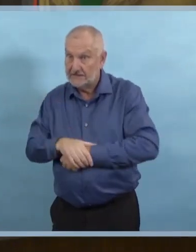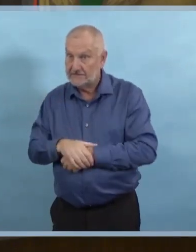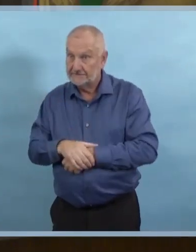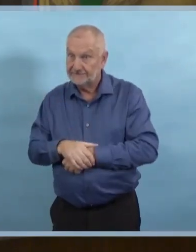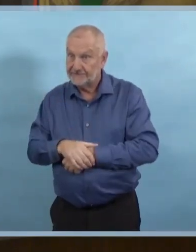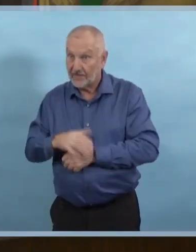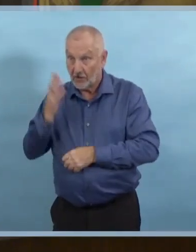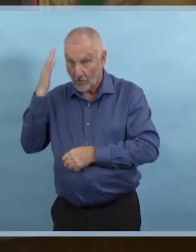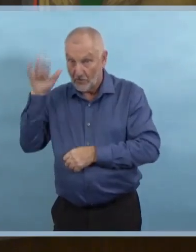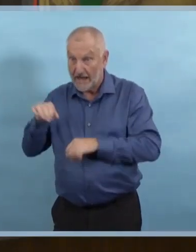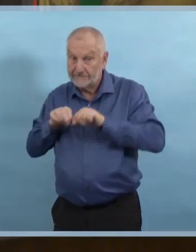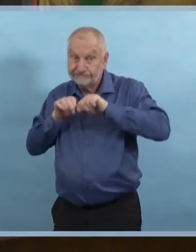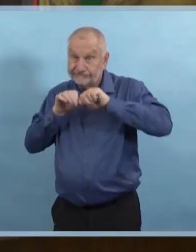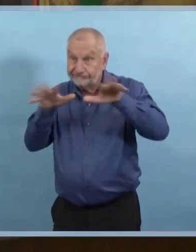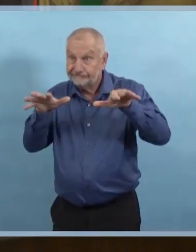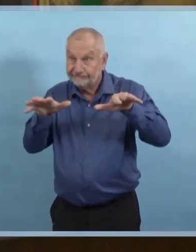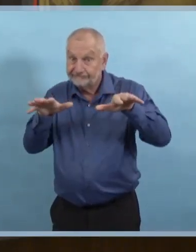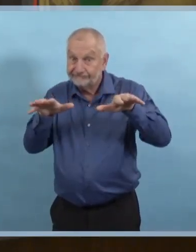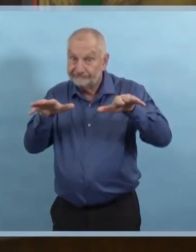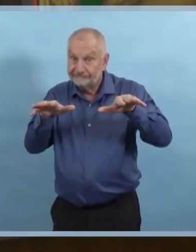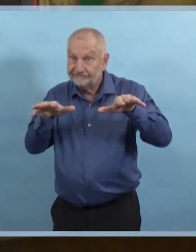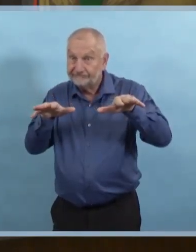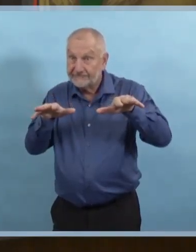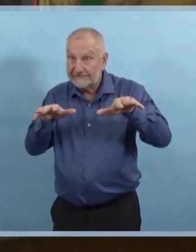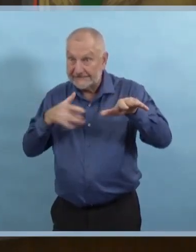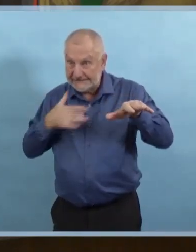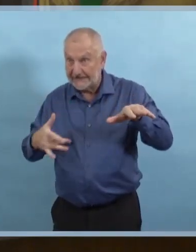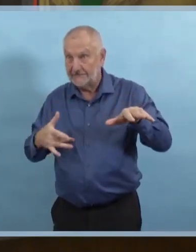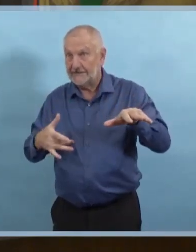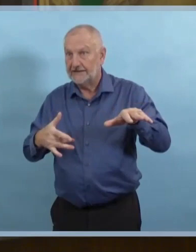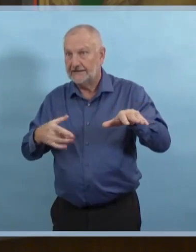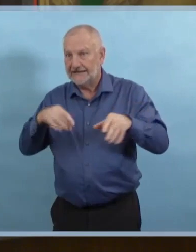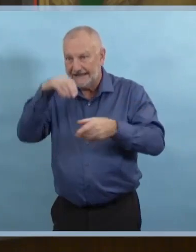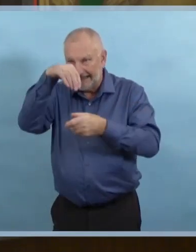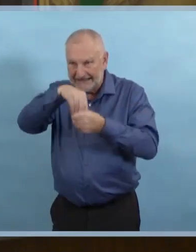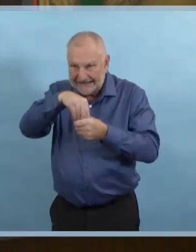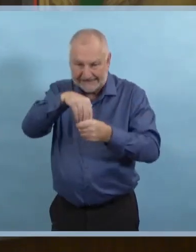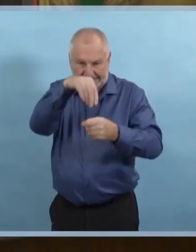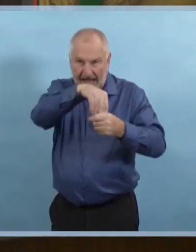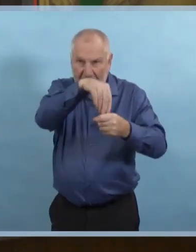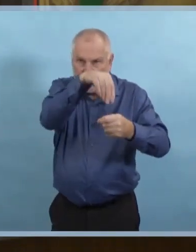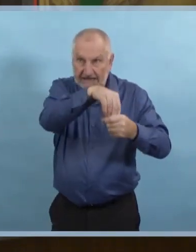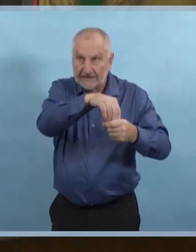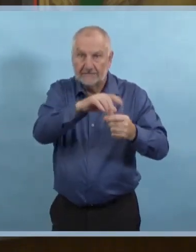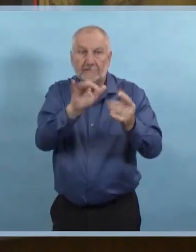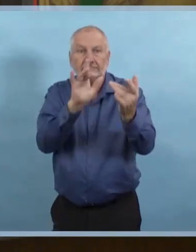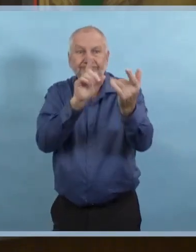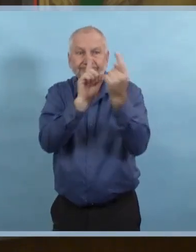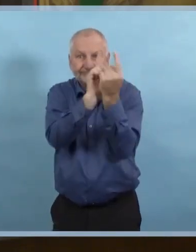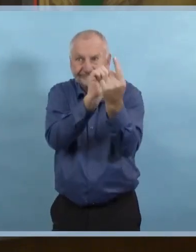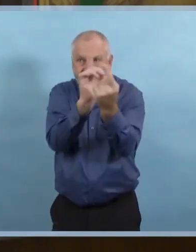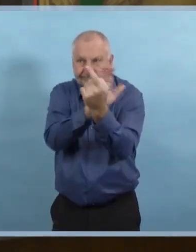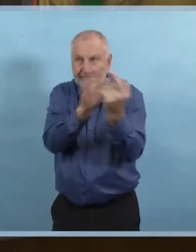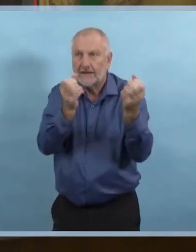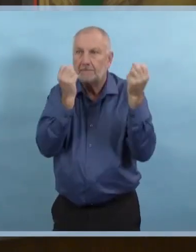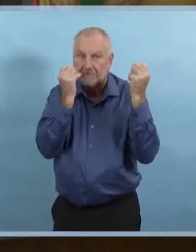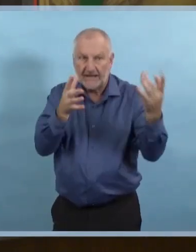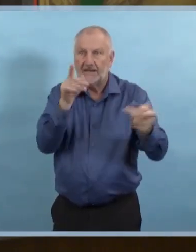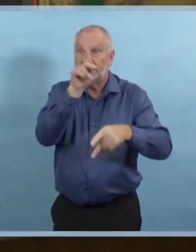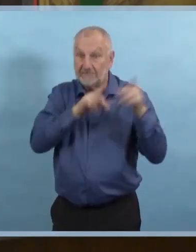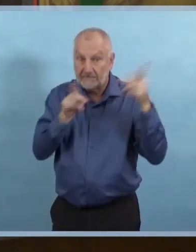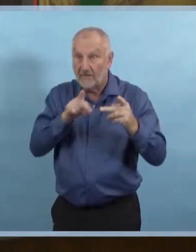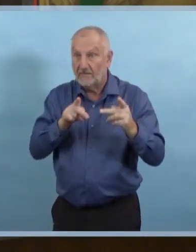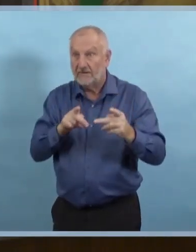'intérieur. Donc, c'est là-dessus que nos restrictions mettent l'accent. Et en allant de l'avant, nous allons devoir